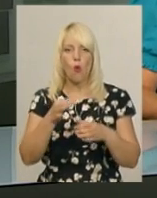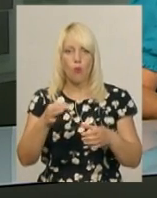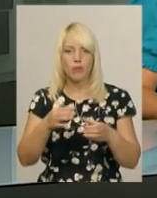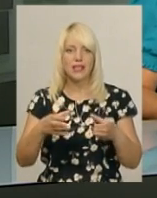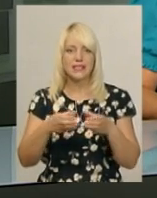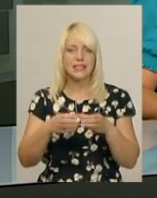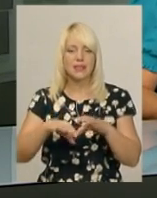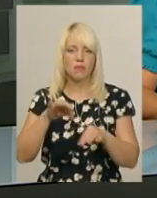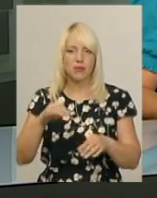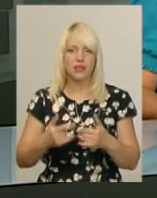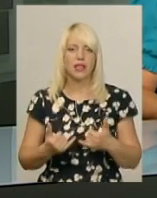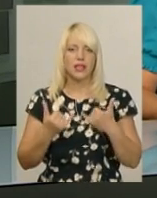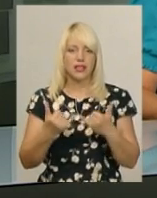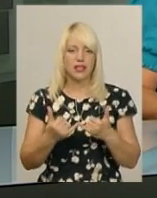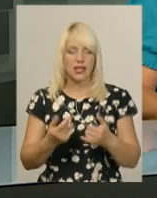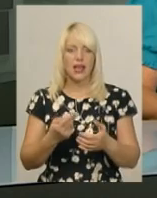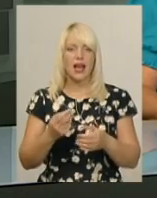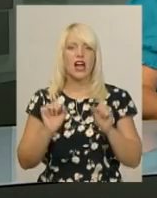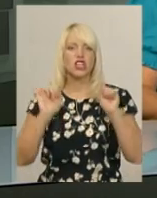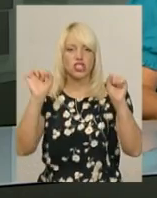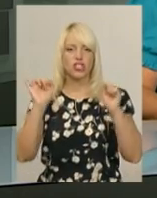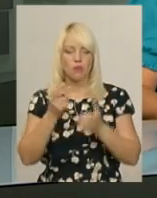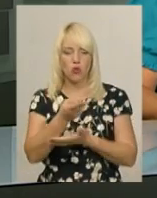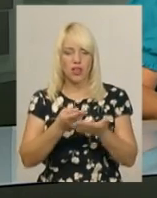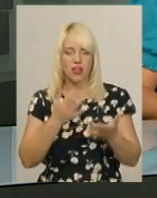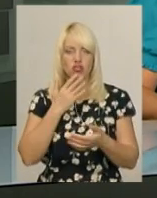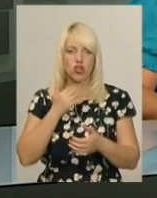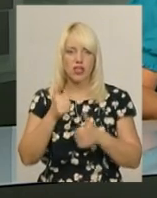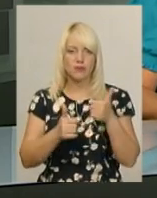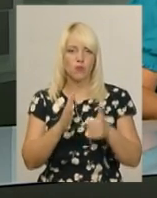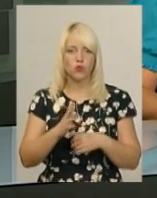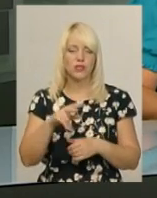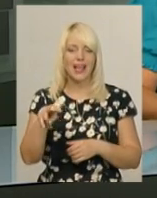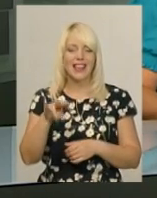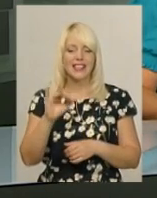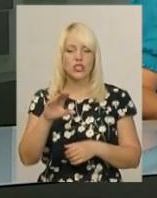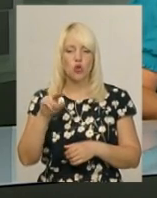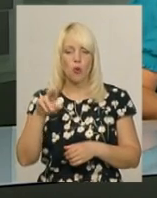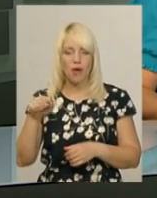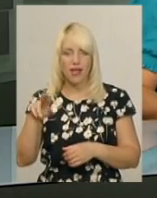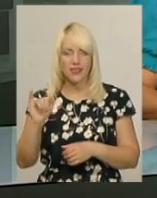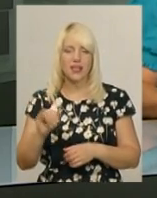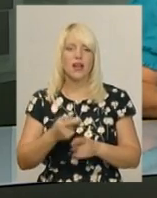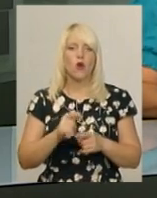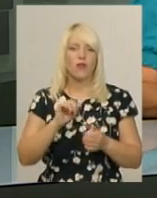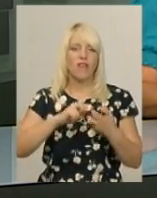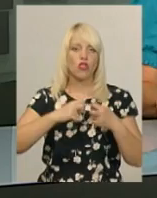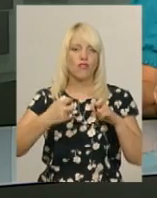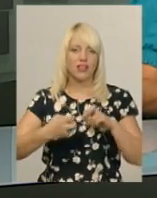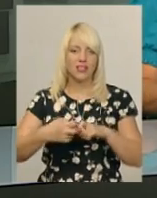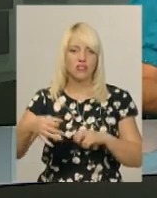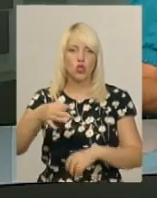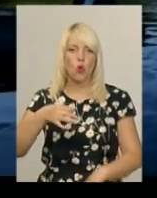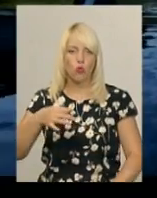чемпіонаті України з класичного жиму лежачі. Національні змагання відбудуться в листопаді в Коломиї Івано-Франківської області.